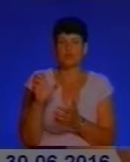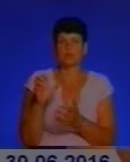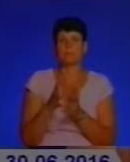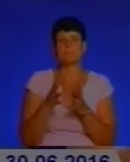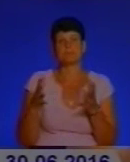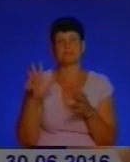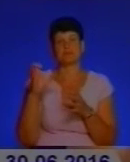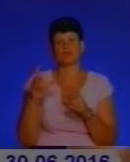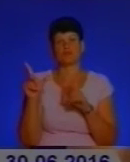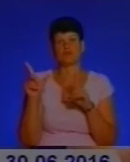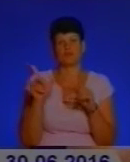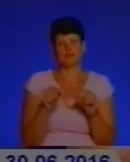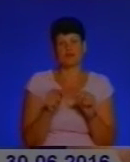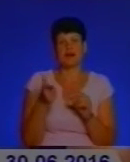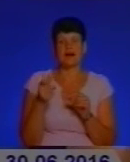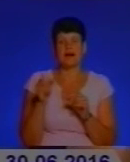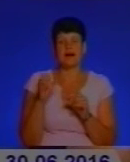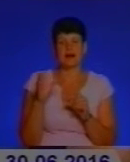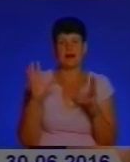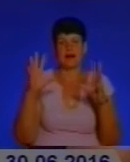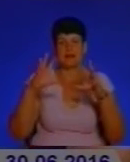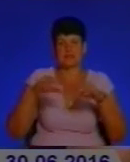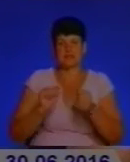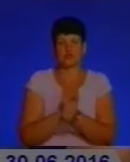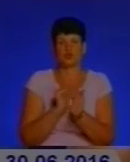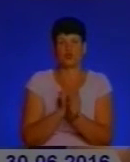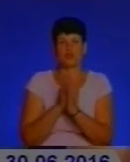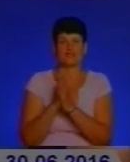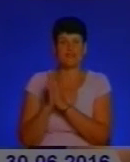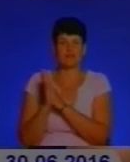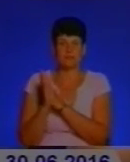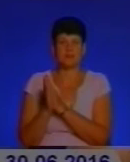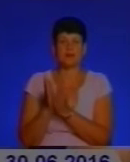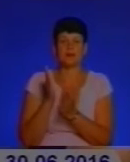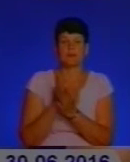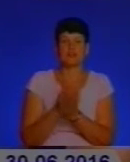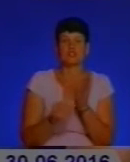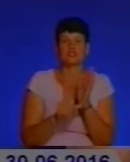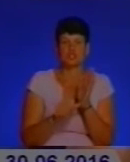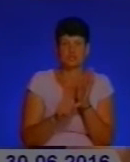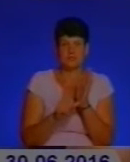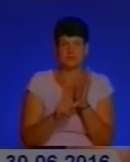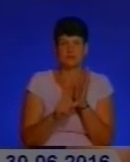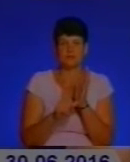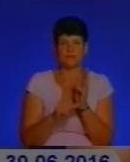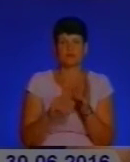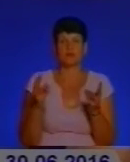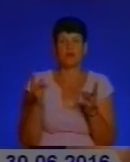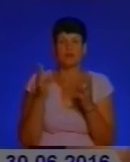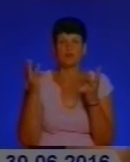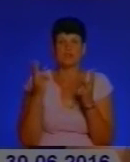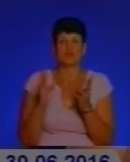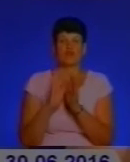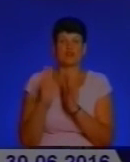500 виїздів на гасіння сухої трави пожежно-рятувальні підрозділи залучалися. Маємо мали 6 пожеж в лісах і 30